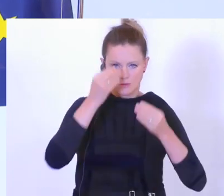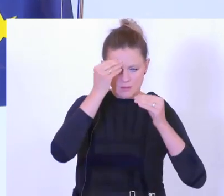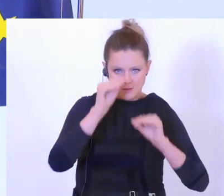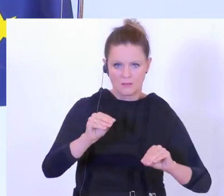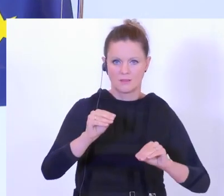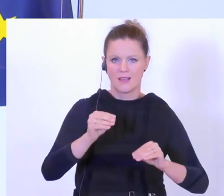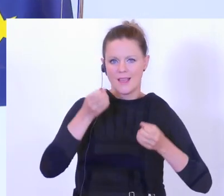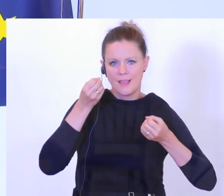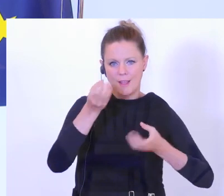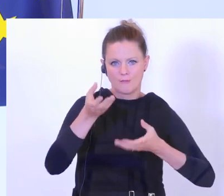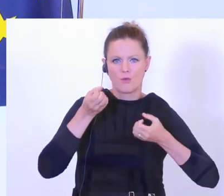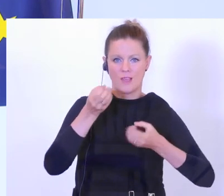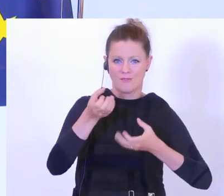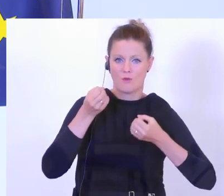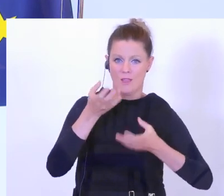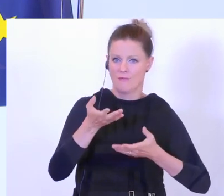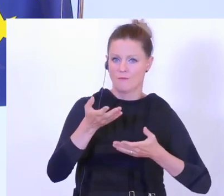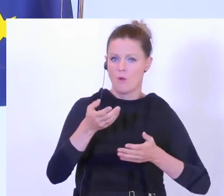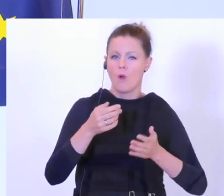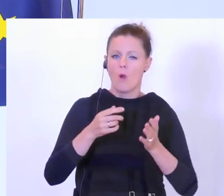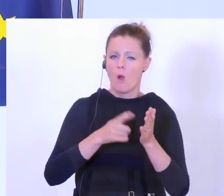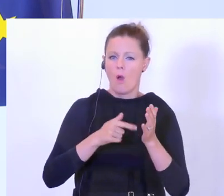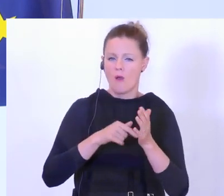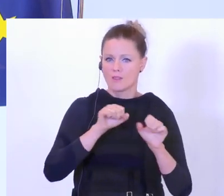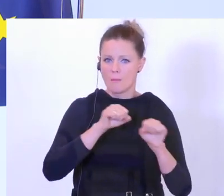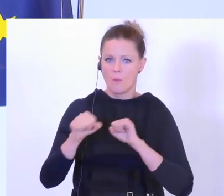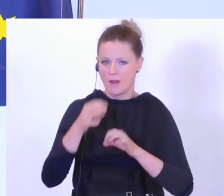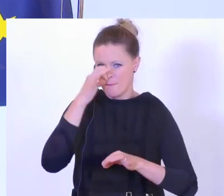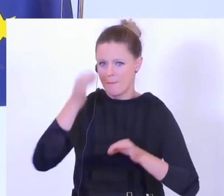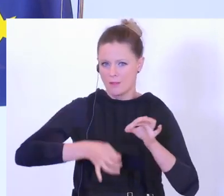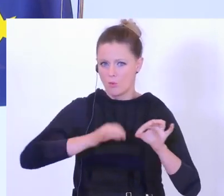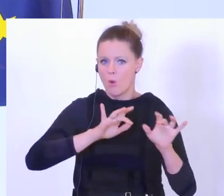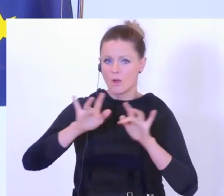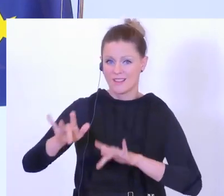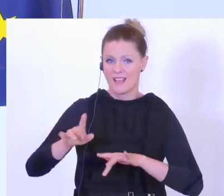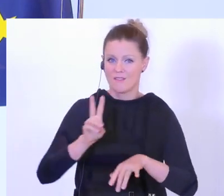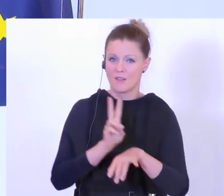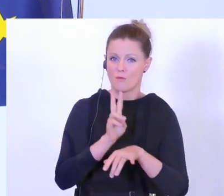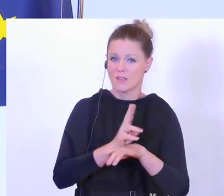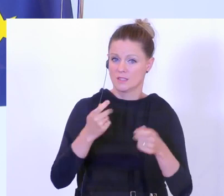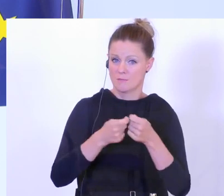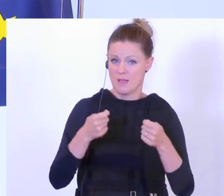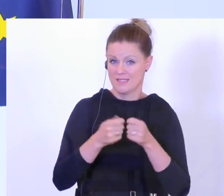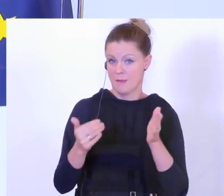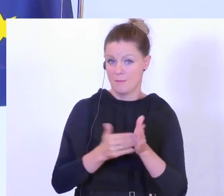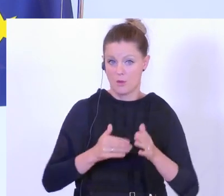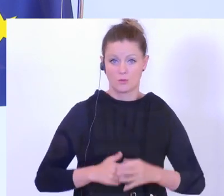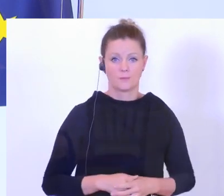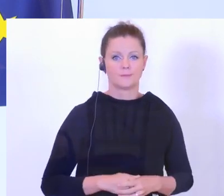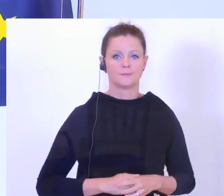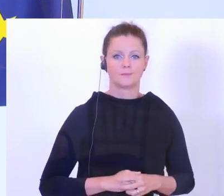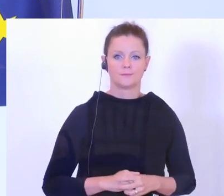zu machen, dass hier die Fallen lauern und dass man hier gewisse Vorsichtsmaßnahmen einsetzen muss. Die